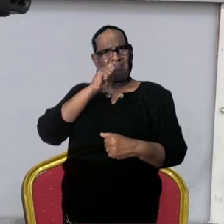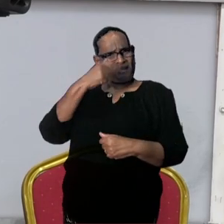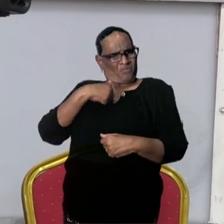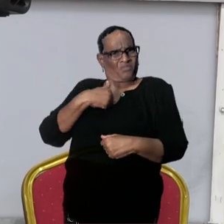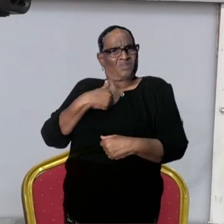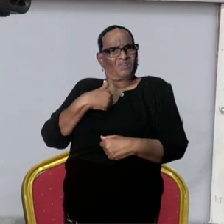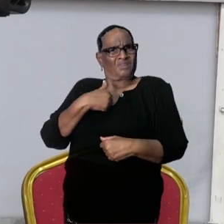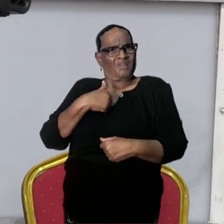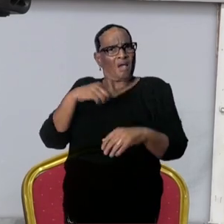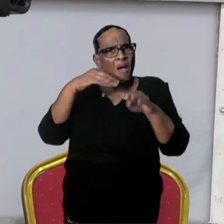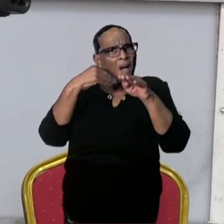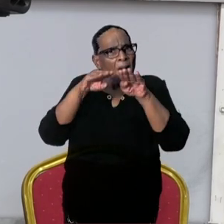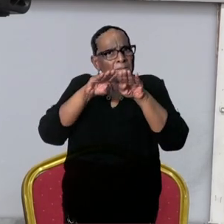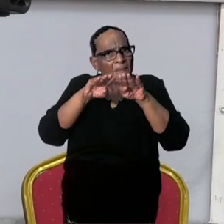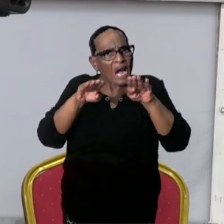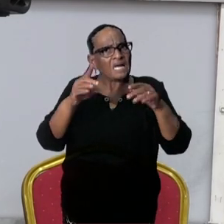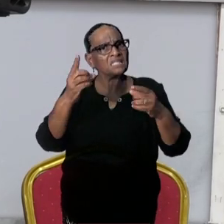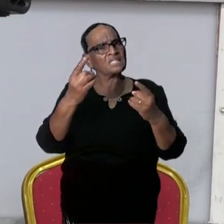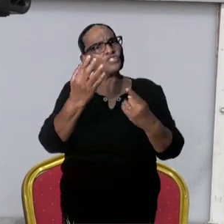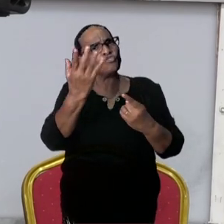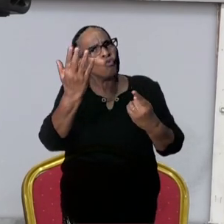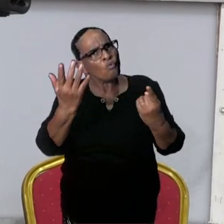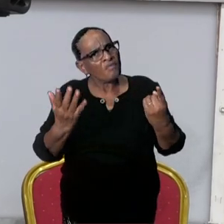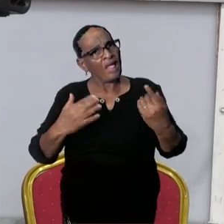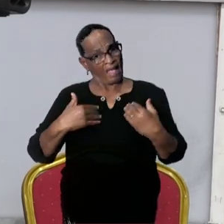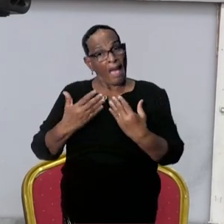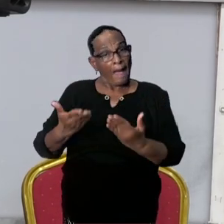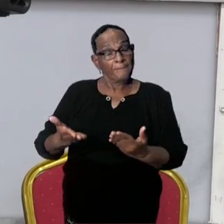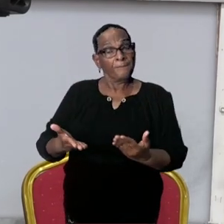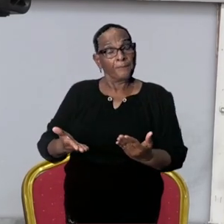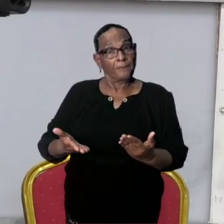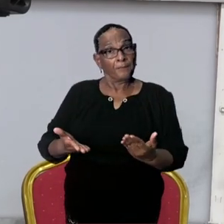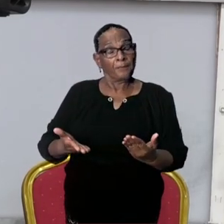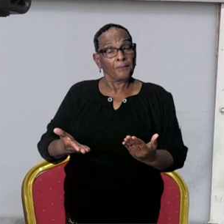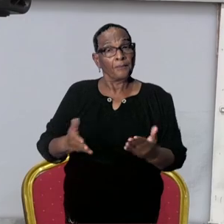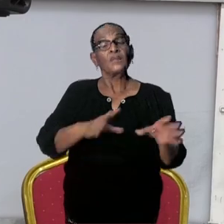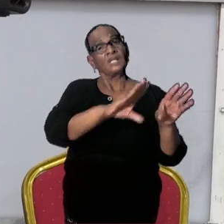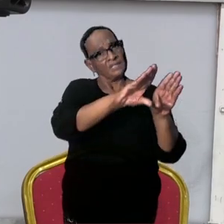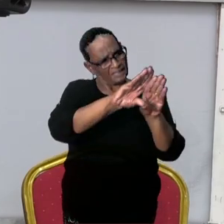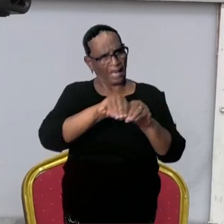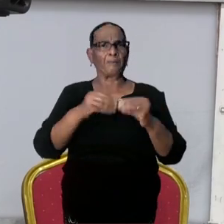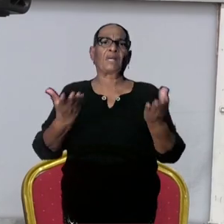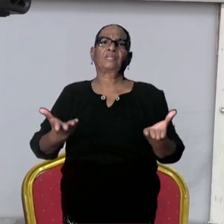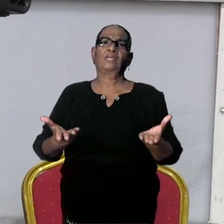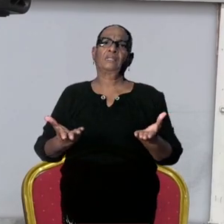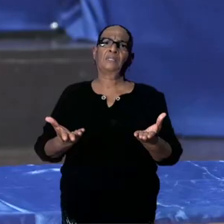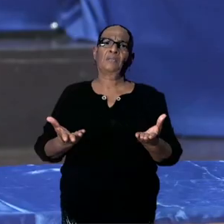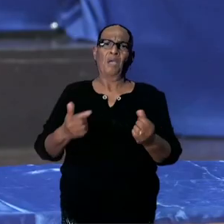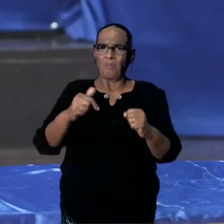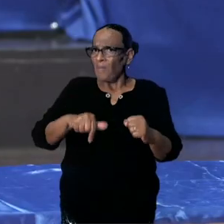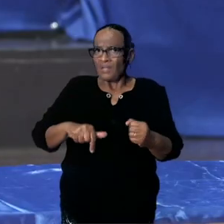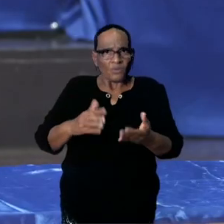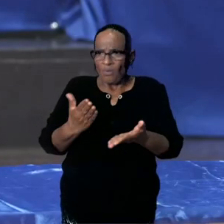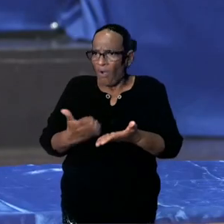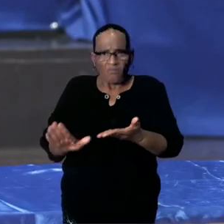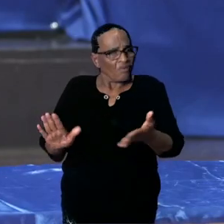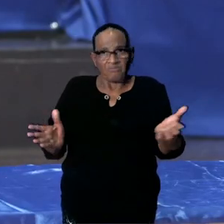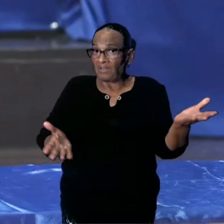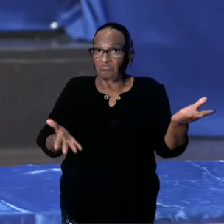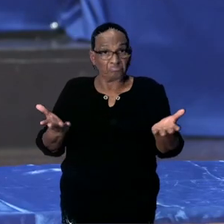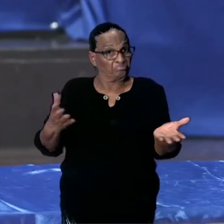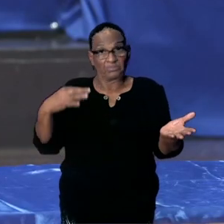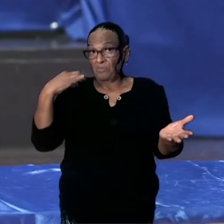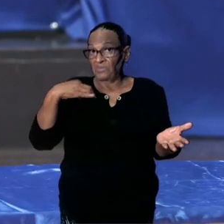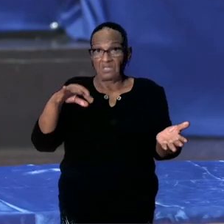dat je op basis van het aantal actieve cases die je hebt, maatregelen treft. Maar dat is nu een beetje uitgevallen, minister of